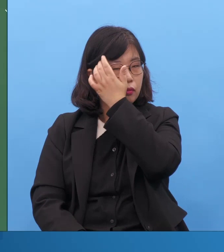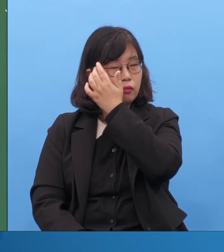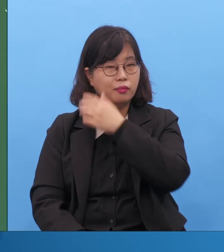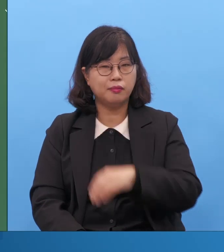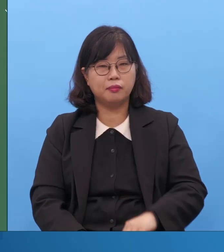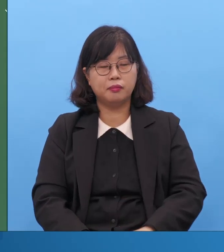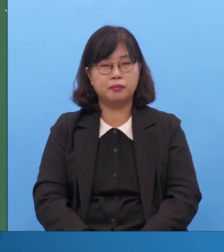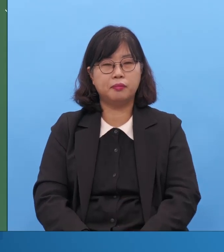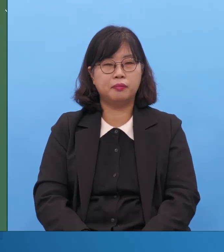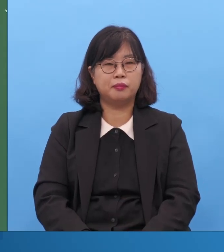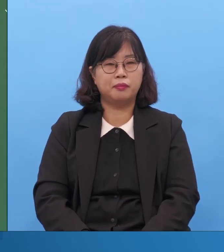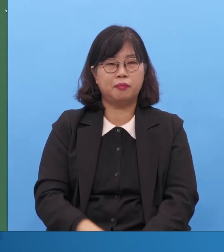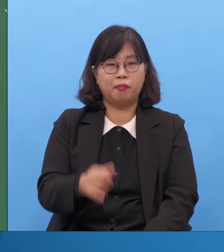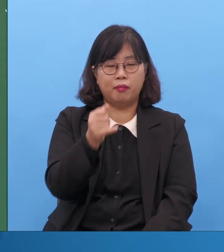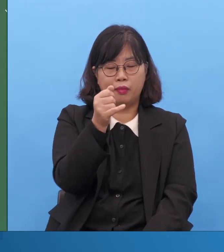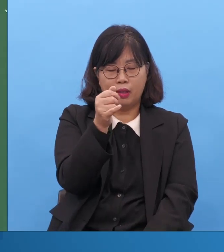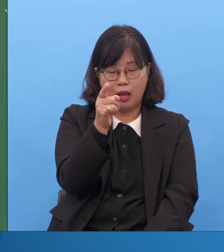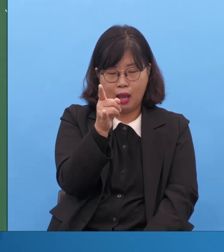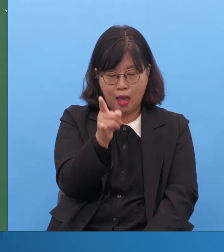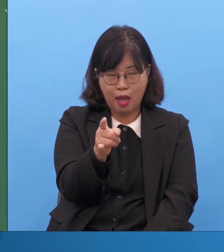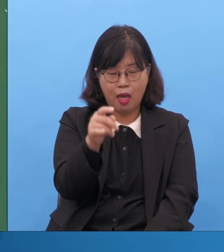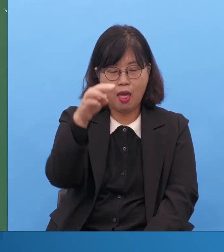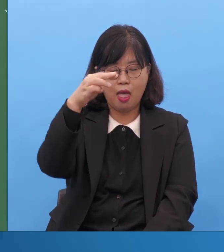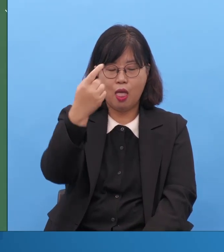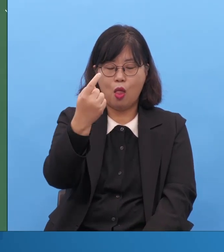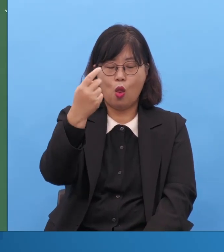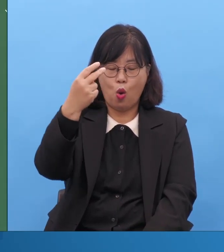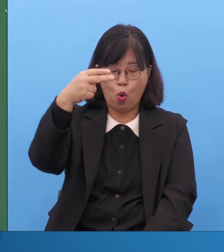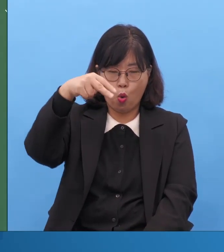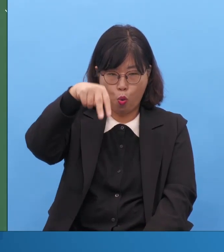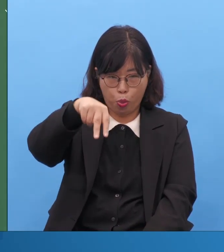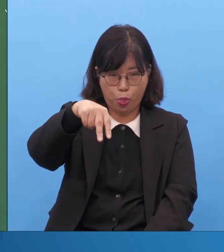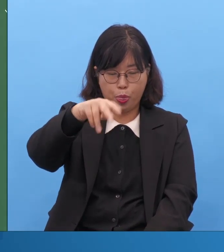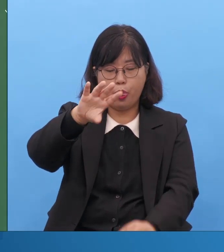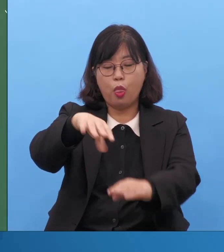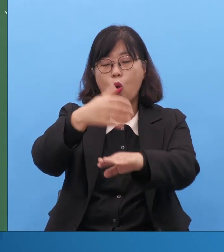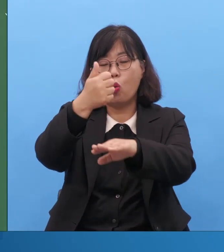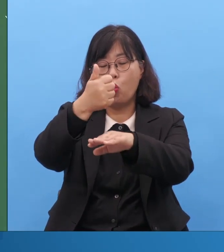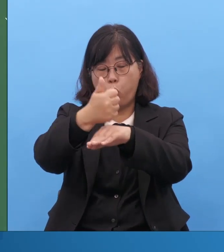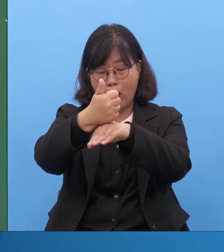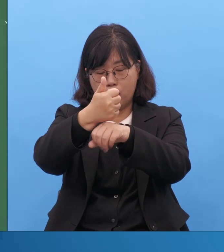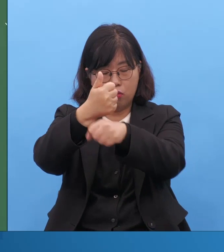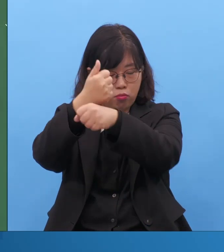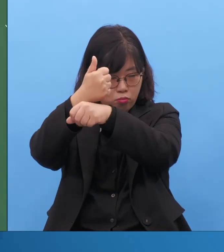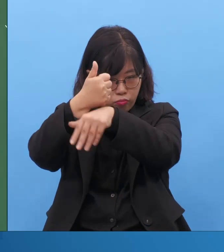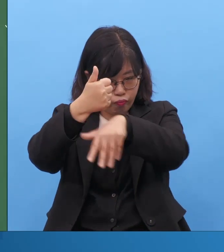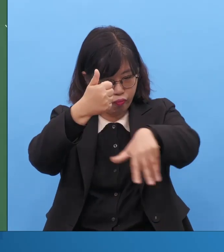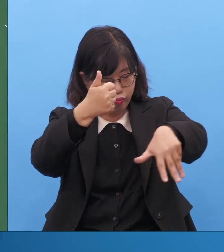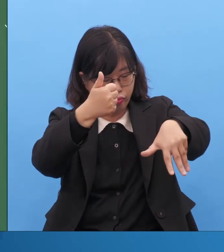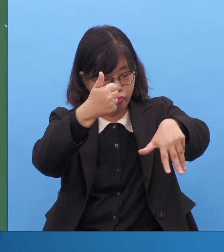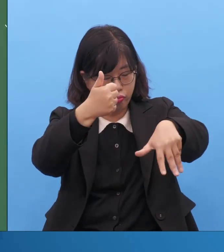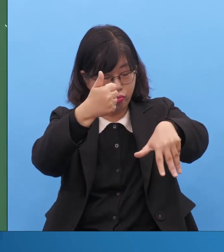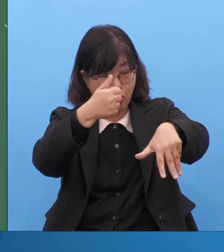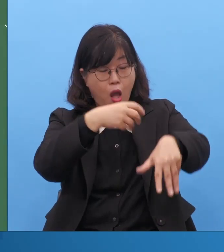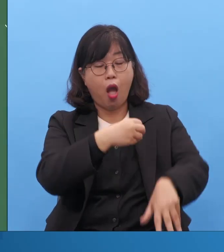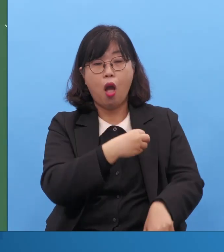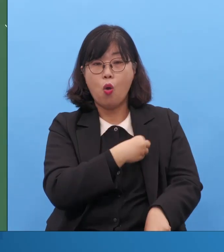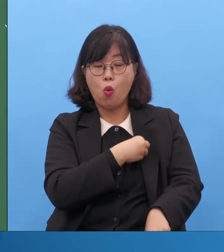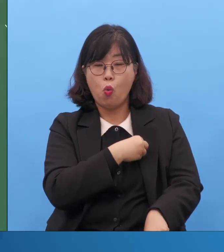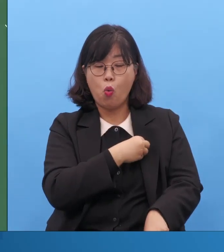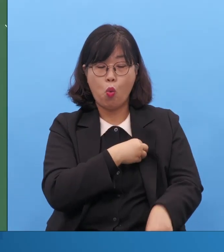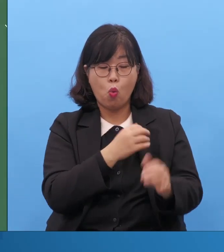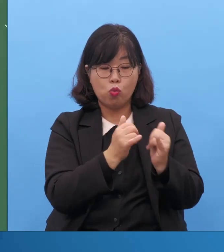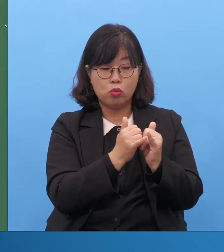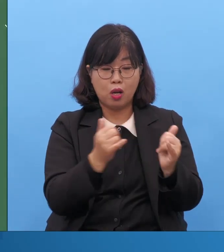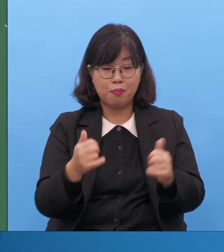해로당 밑에 있는 사람은 해로당원이라고 하는데 대단하겠죠. 그 사람은 여기 안 와요. 그 사람은 여기 속해 있다니까요.